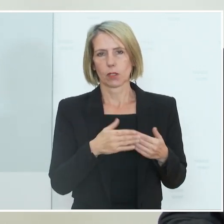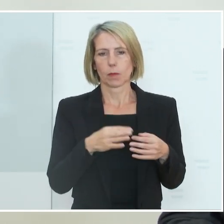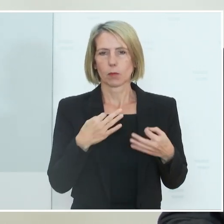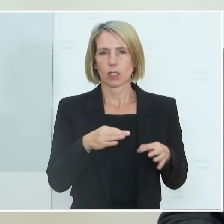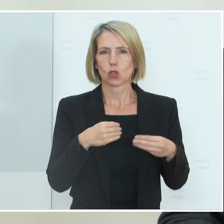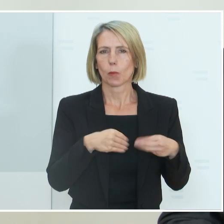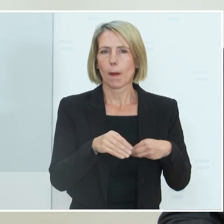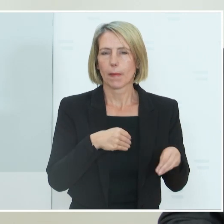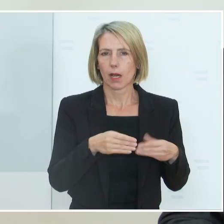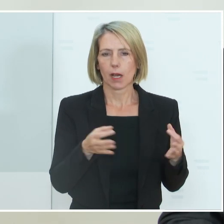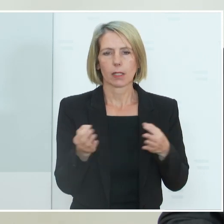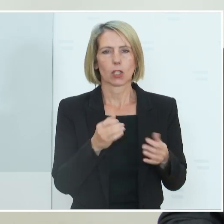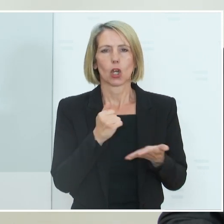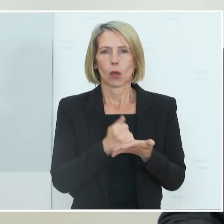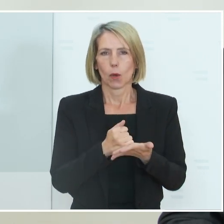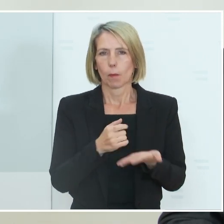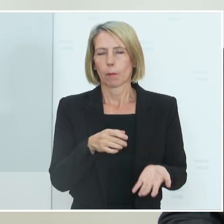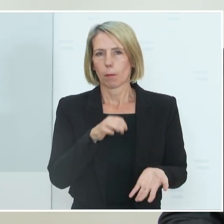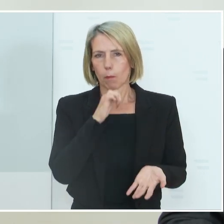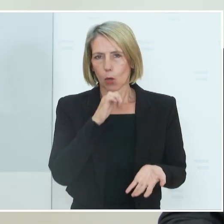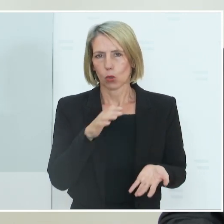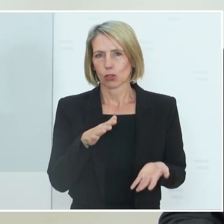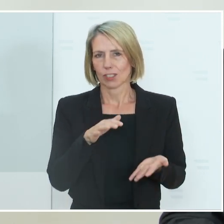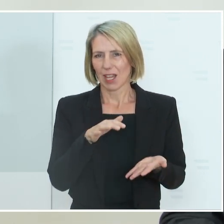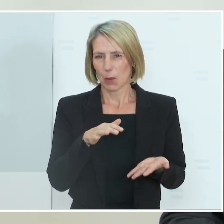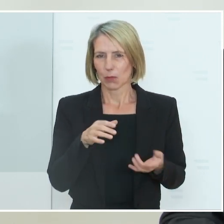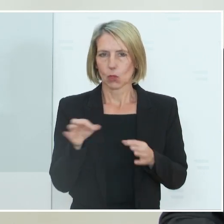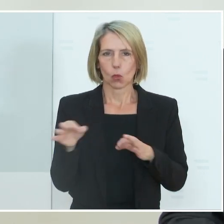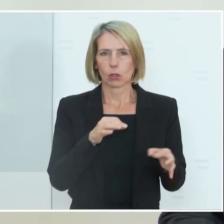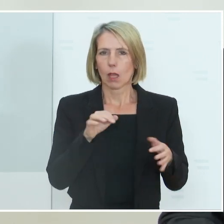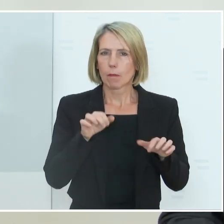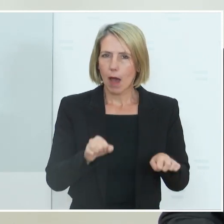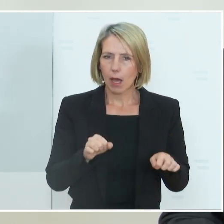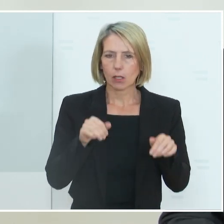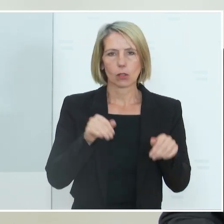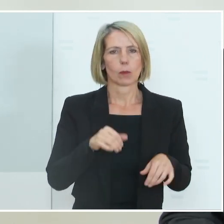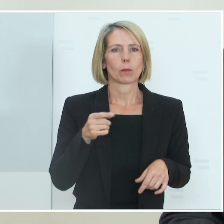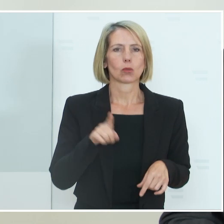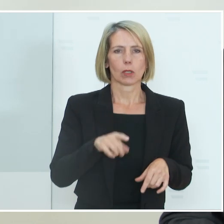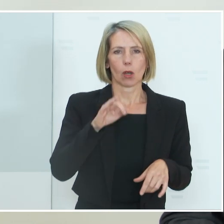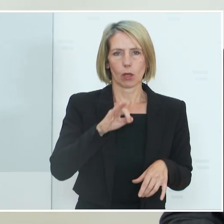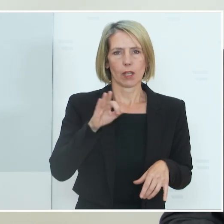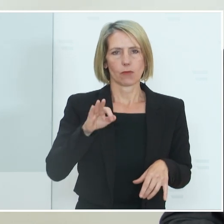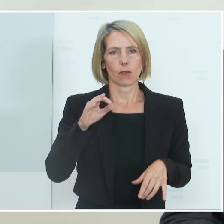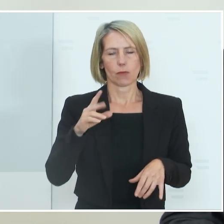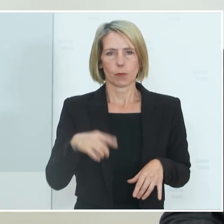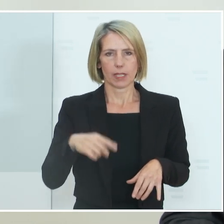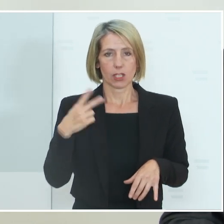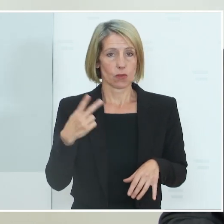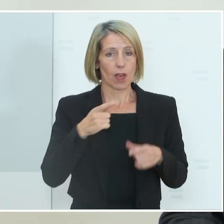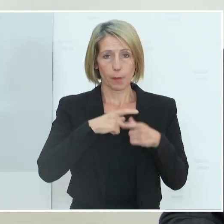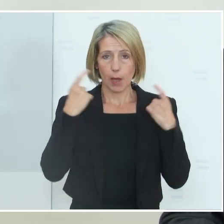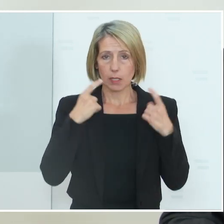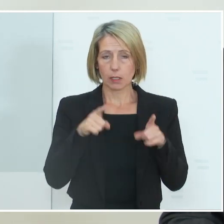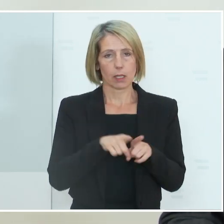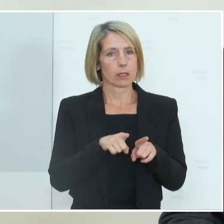vom Postamt, vom Banken muss man eine FFP2-Maske aufsetzen, genauso wie in öffentlichen Verkehrsmitteln.